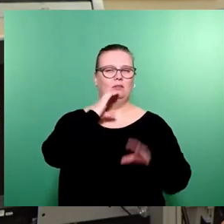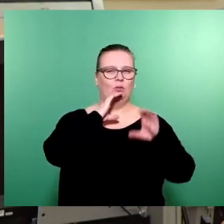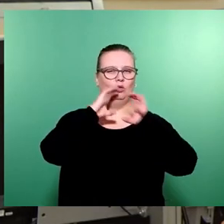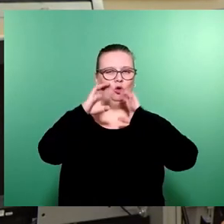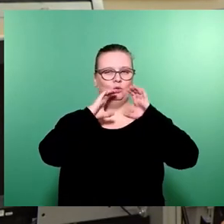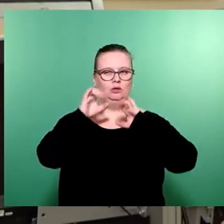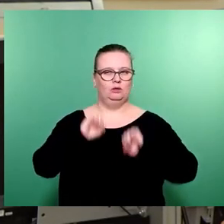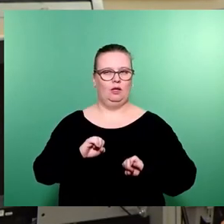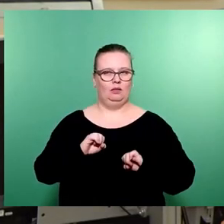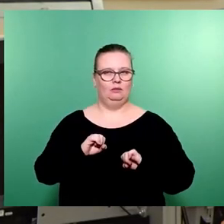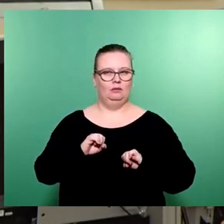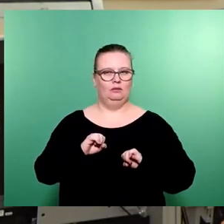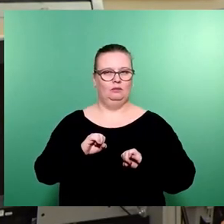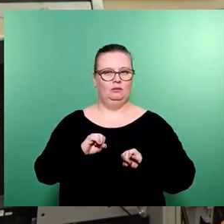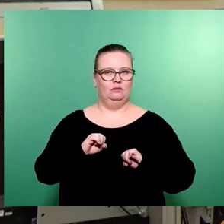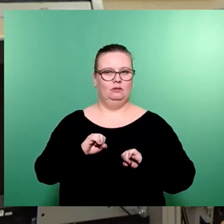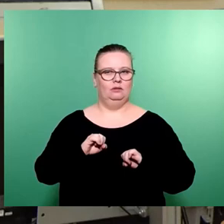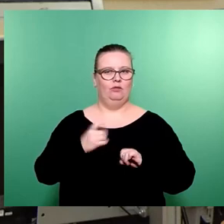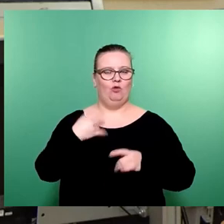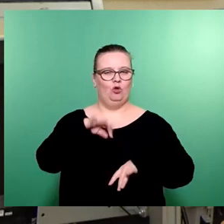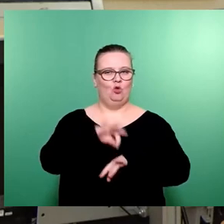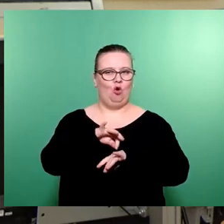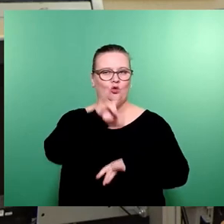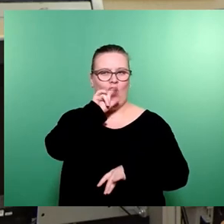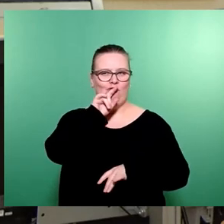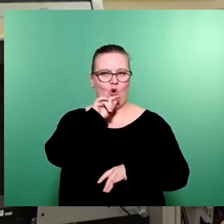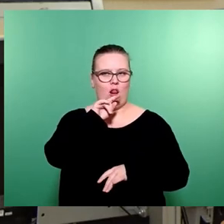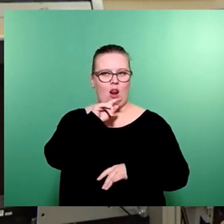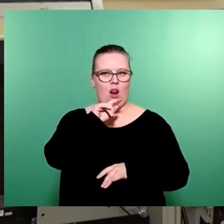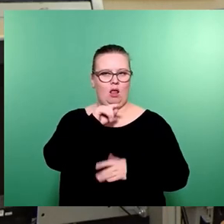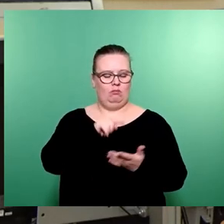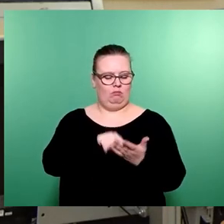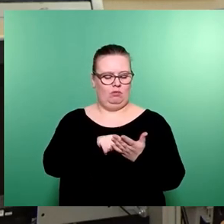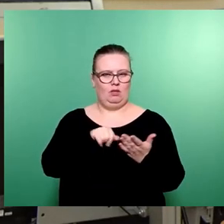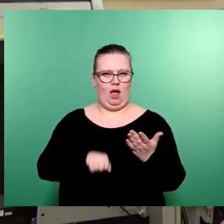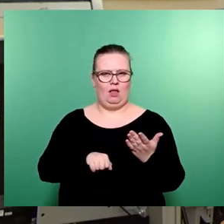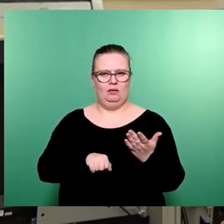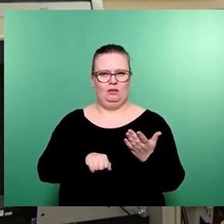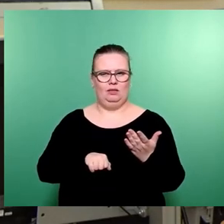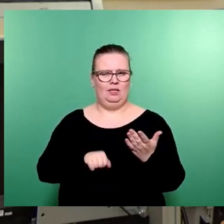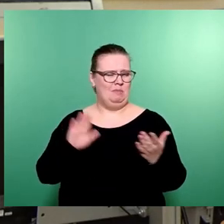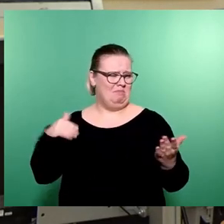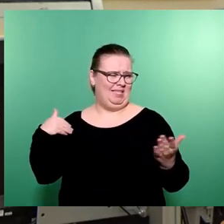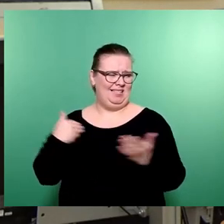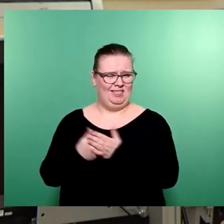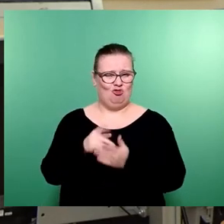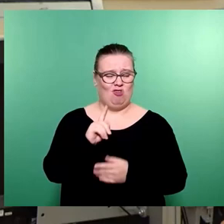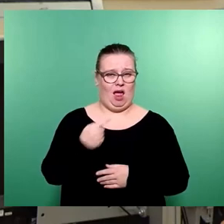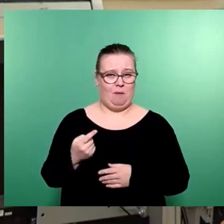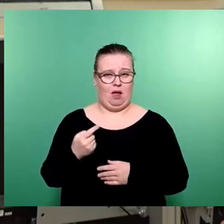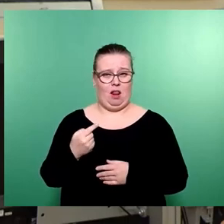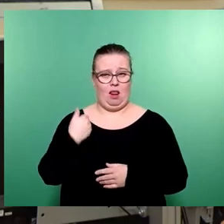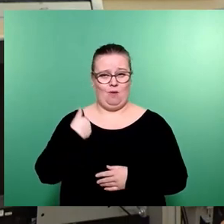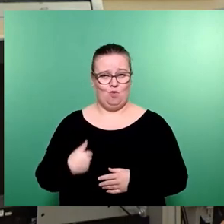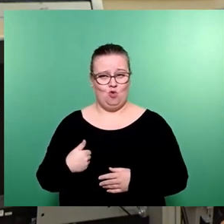den Beitrag von Frau Dr. Vogel dafür heranziehen, die sich nicht einmal die Mühe gemacht hat, sich mit